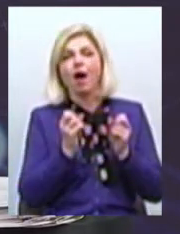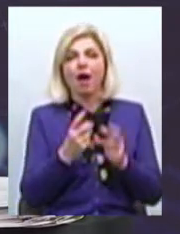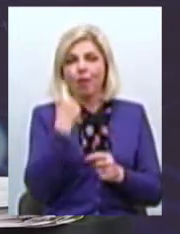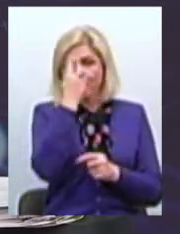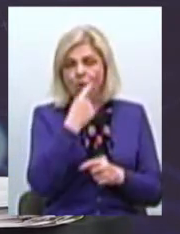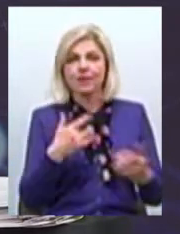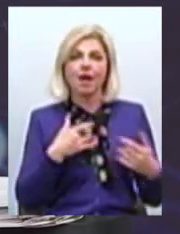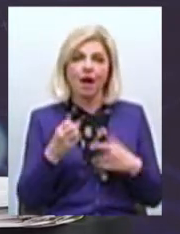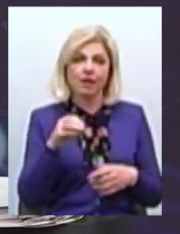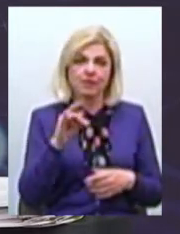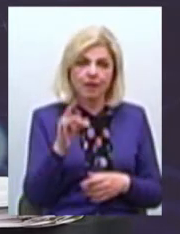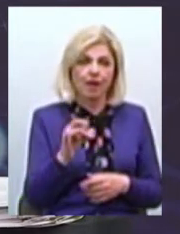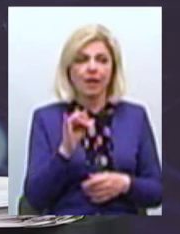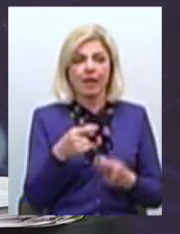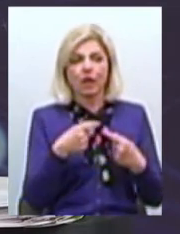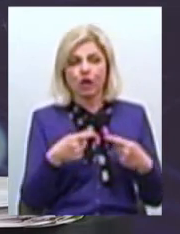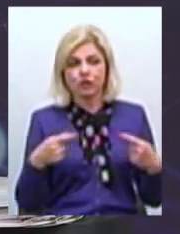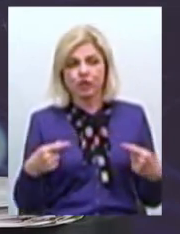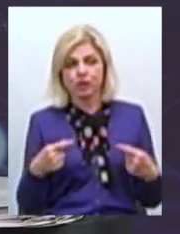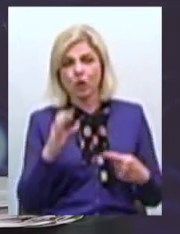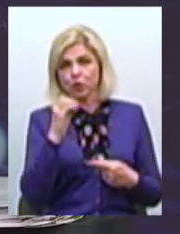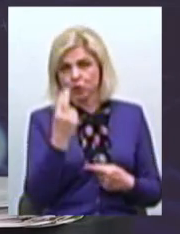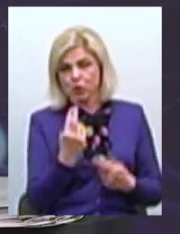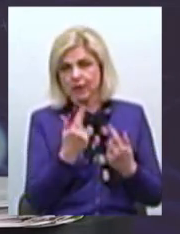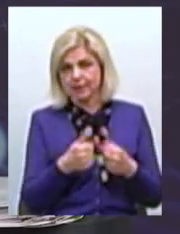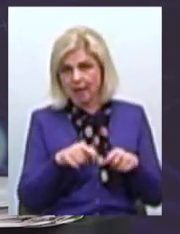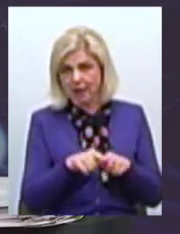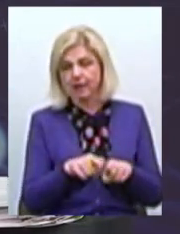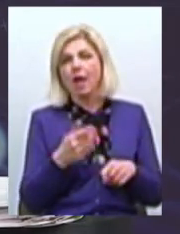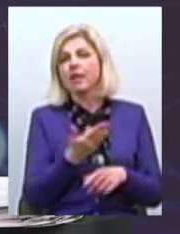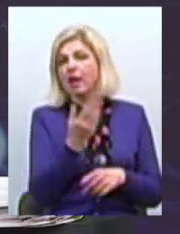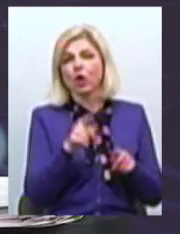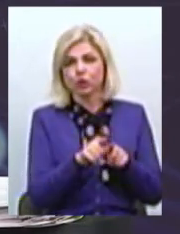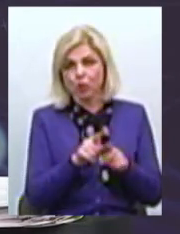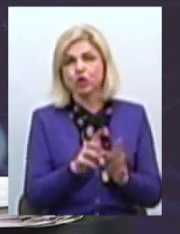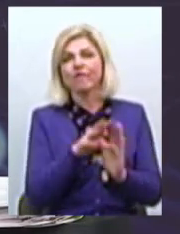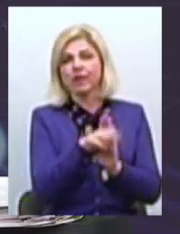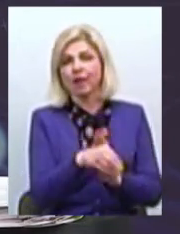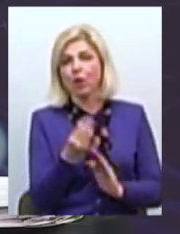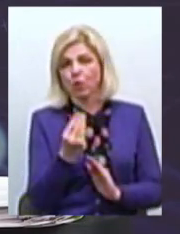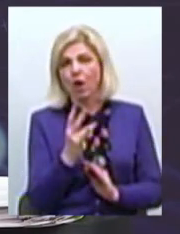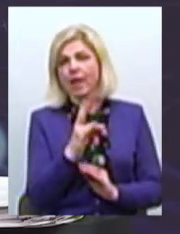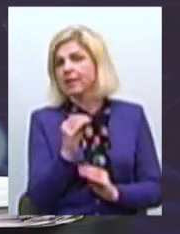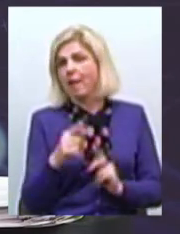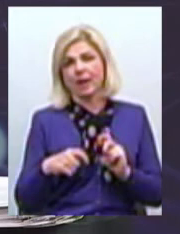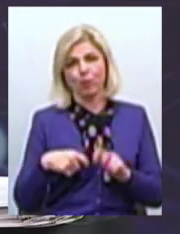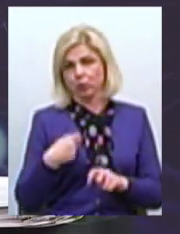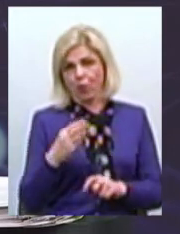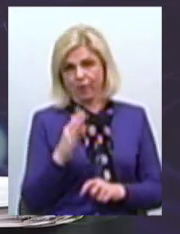театр, як і будь-який інший соціальний заклад В який теж складаються гроші, і вони не прибуткові